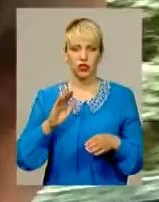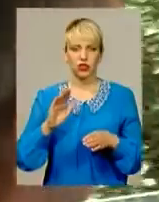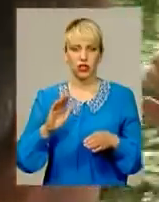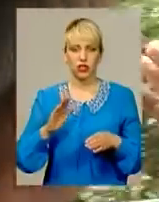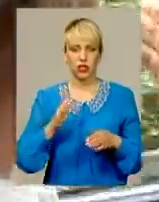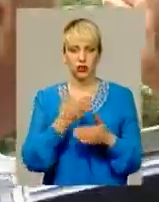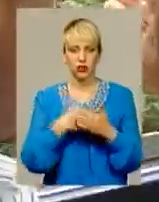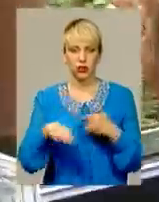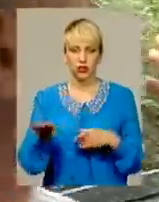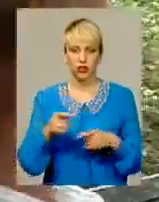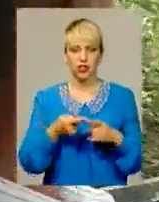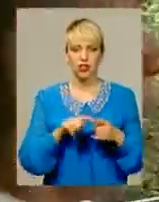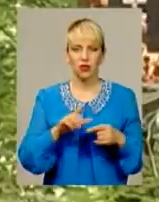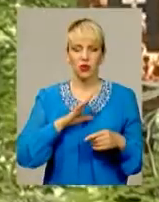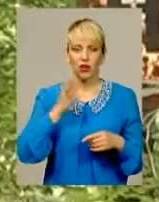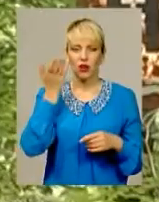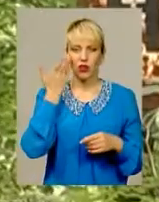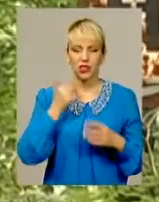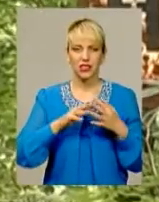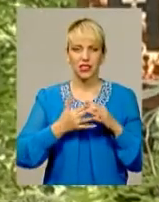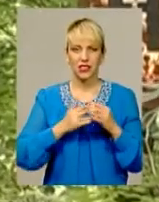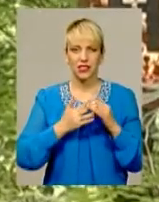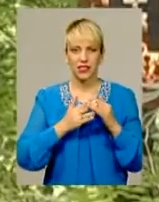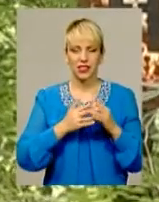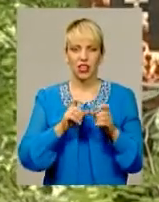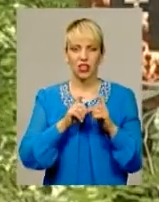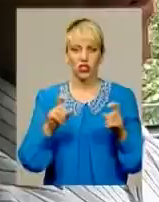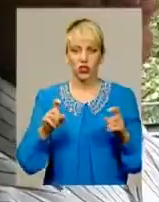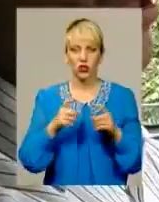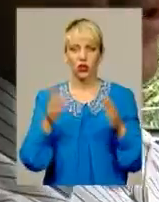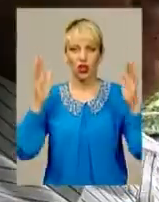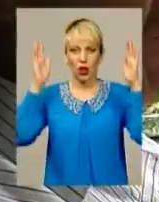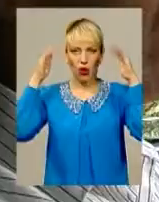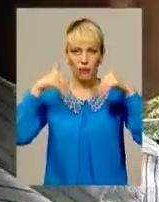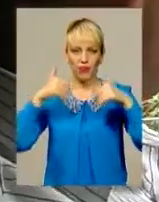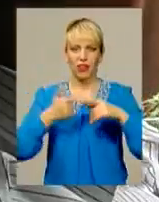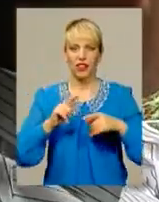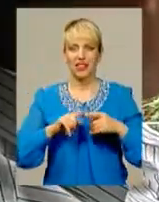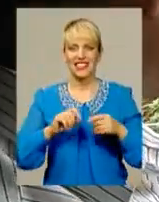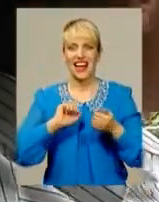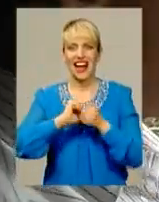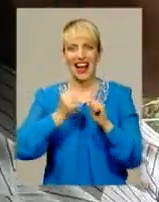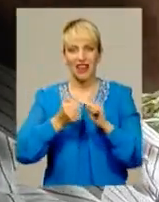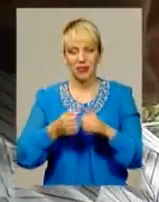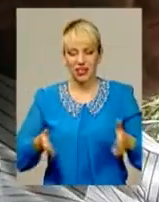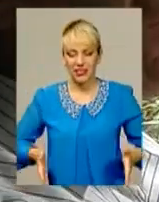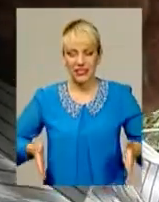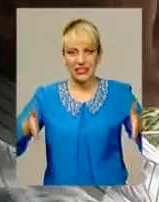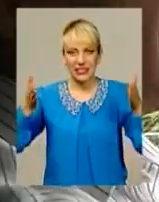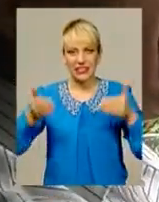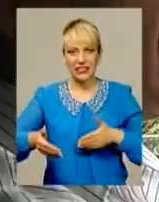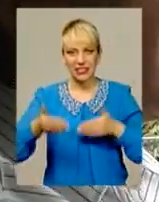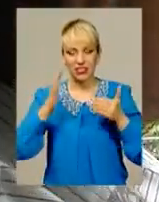наша сільська школа була колись. Стеля ввалилася, впала, стіни кам'яні, вони будуть стояти ще 100 років. А верх весь